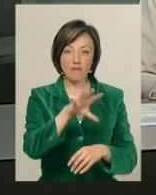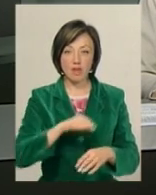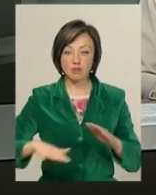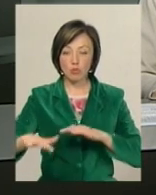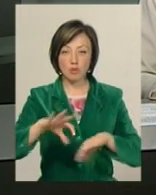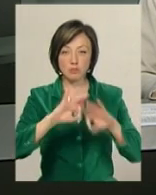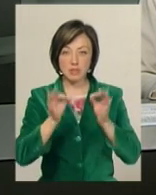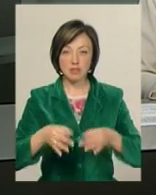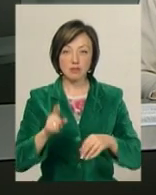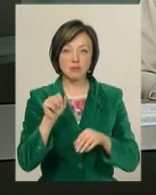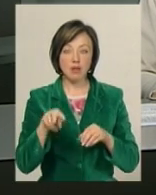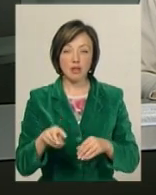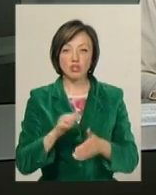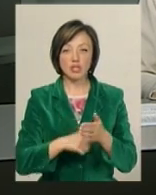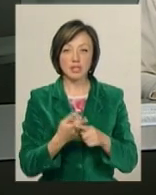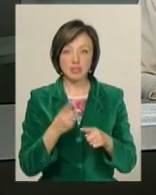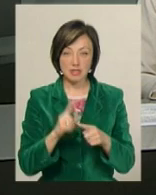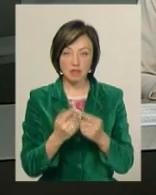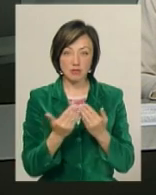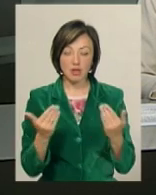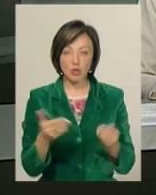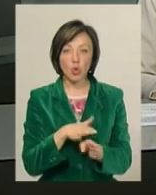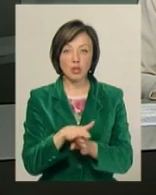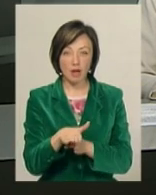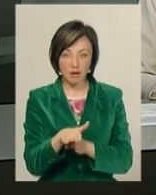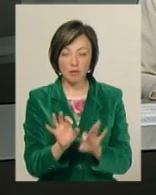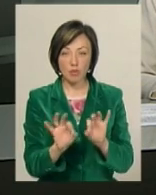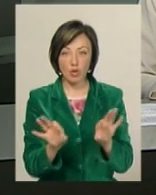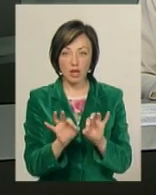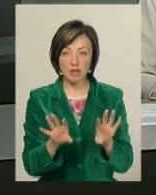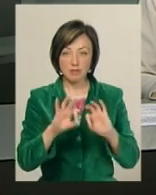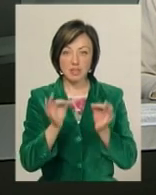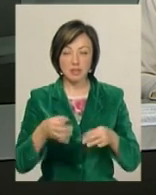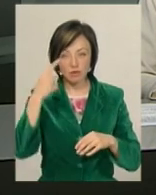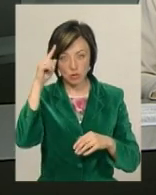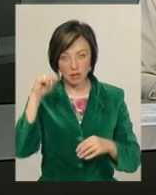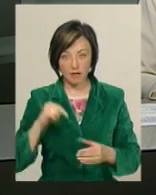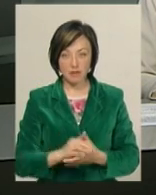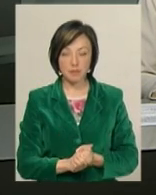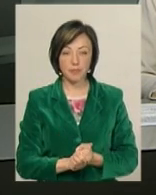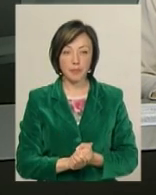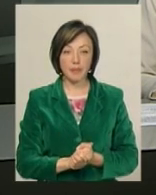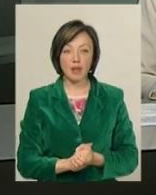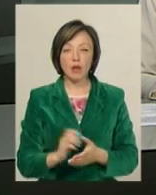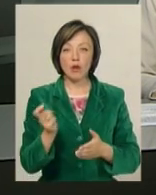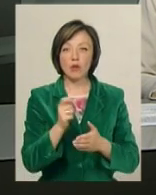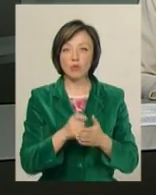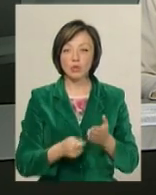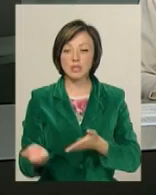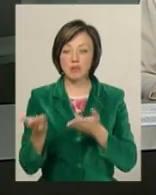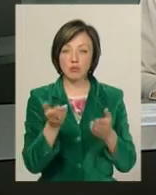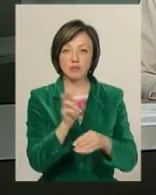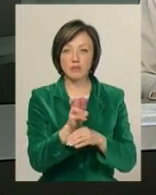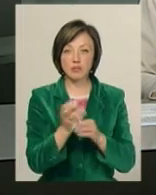простір мистецької зали. Через це інсталяція і тотальна, пояснює мистецтвознавець Катерина Носко. Художник запрошує